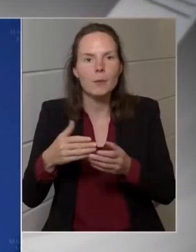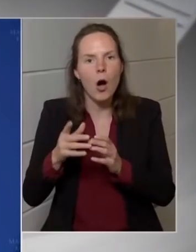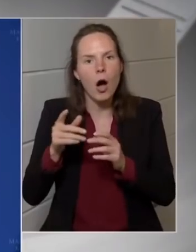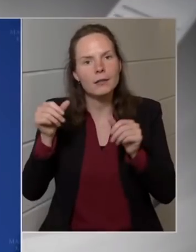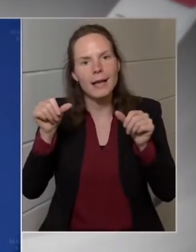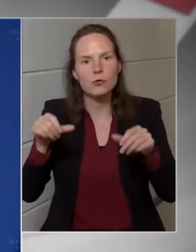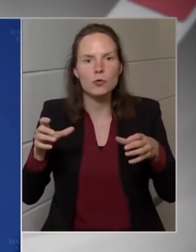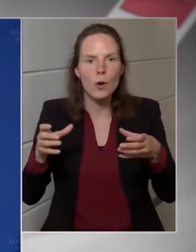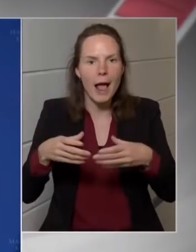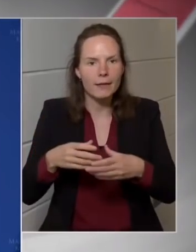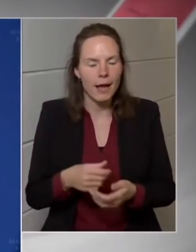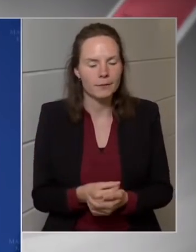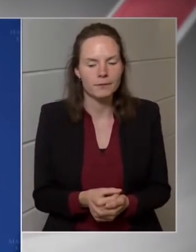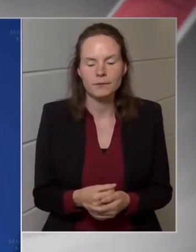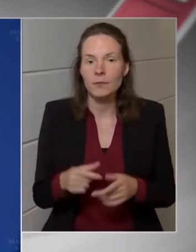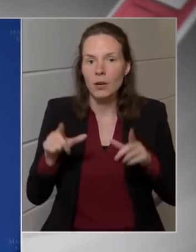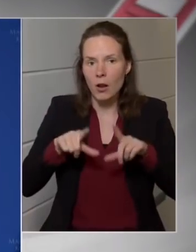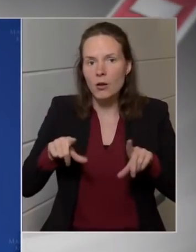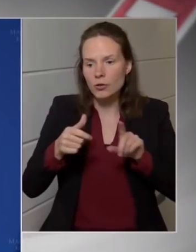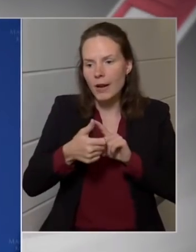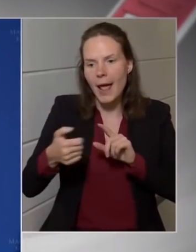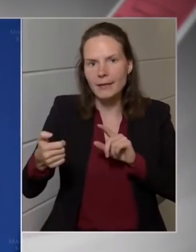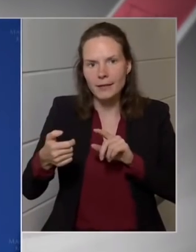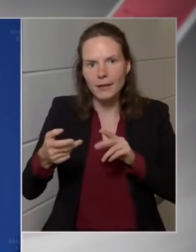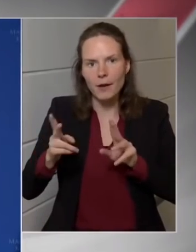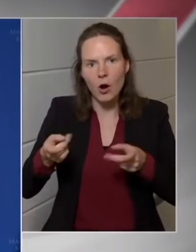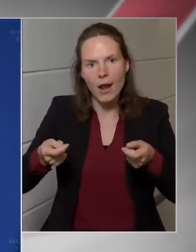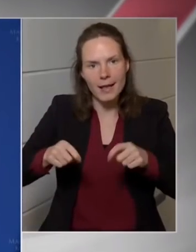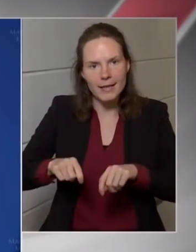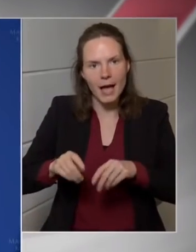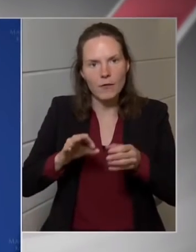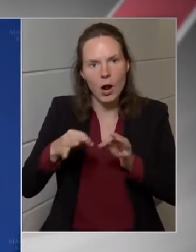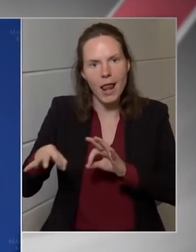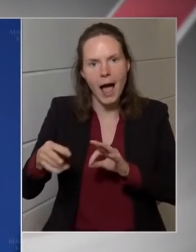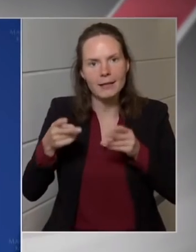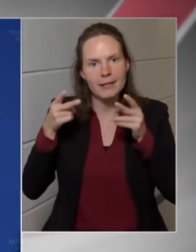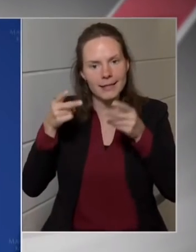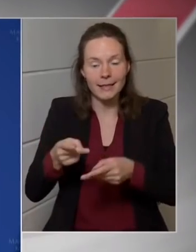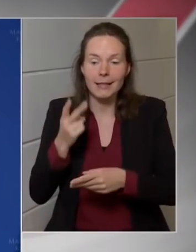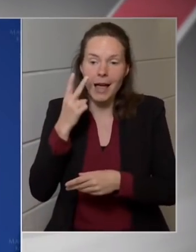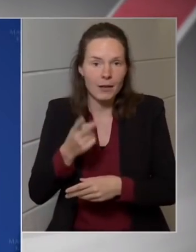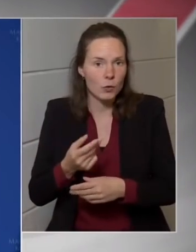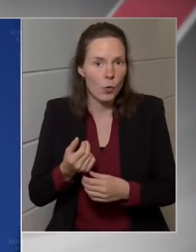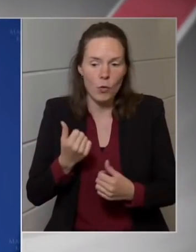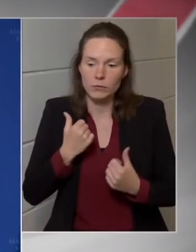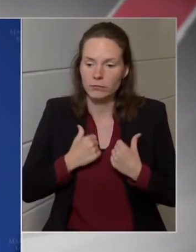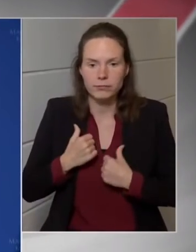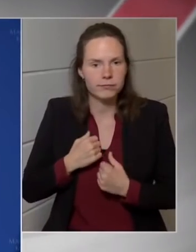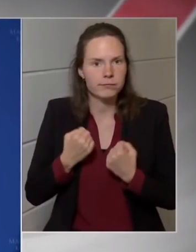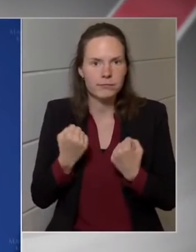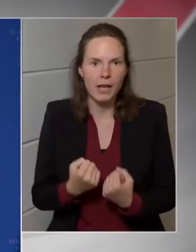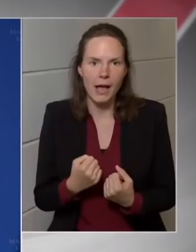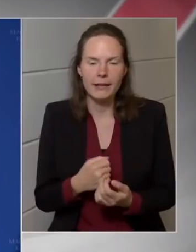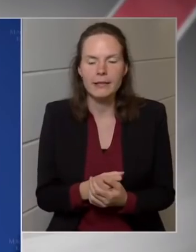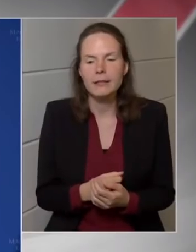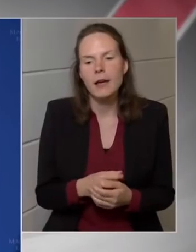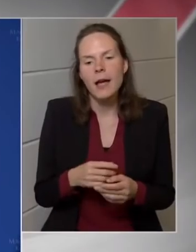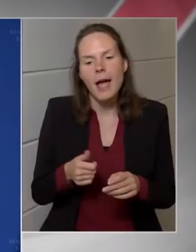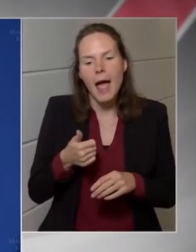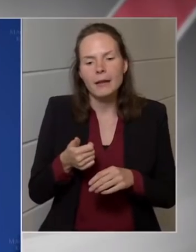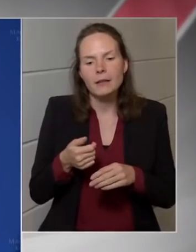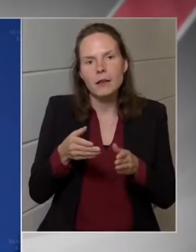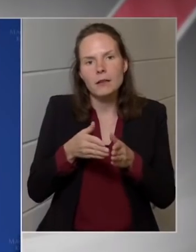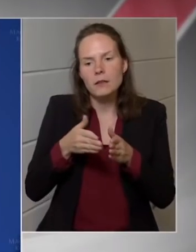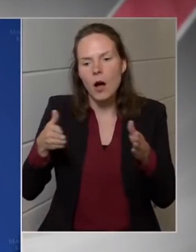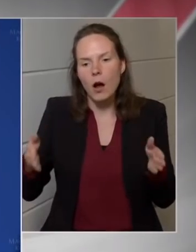Hassan egy éve van lezárva a Lánchíd, és pontosan látjuk, hogy ez milyen rendkívül nehézségeket jelent. Azt is láttuk, hogy amikor egy szakasz a rakpartnak le volt